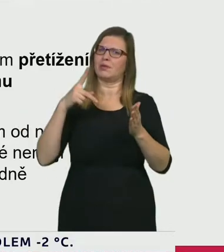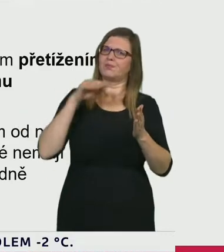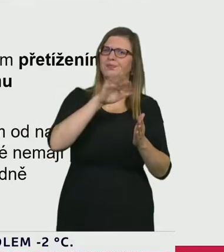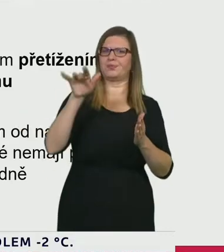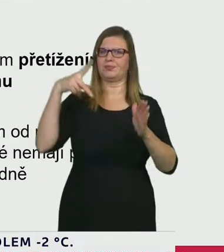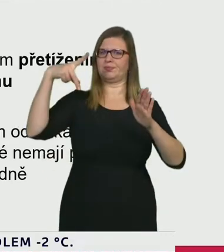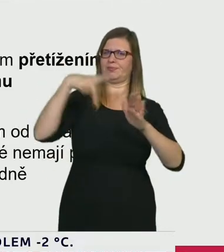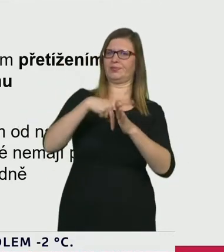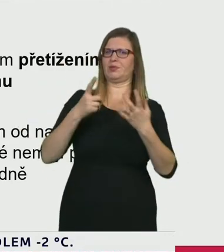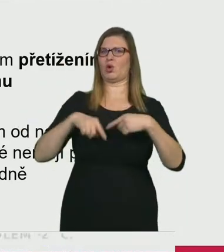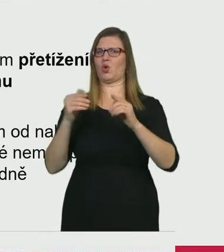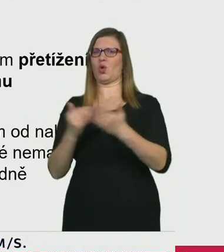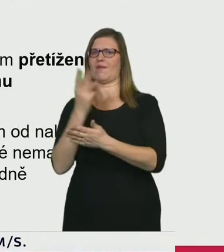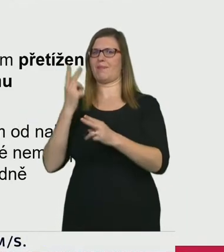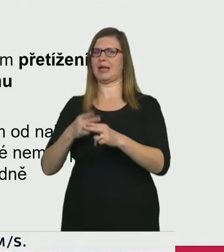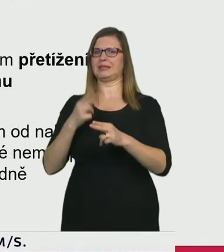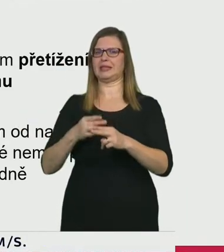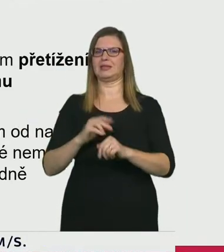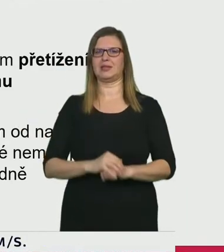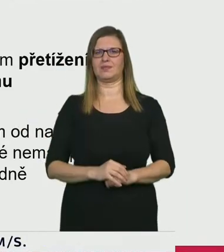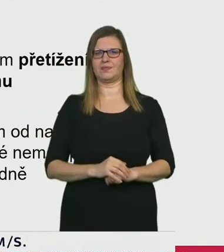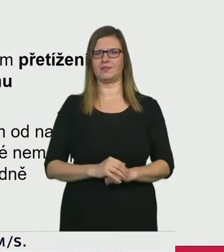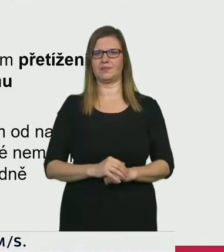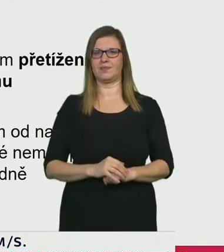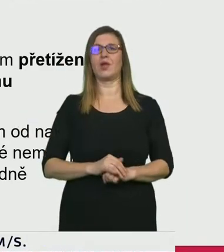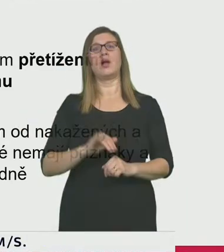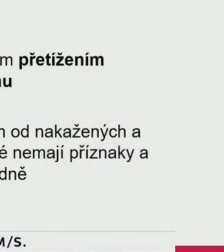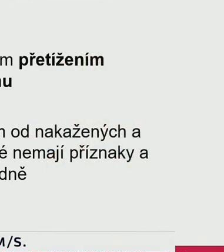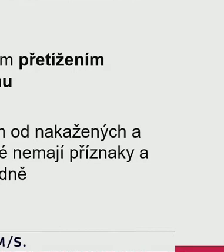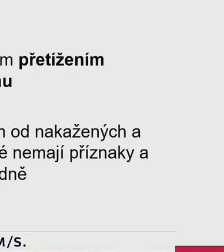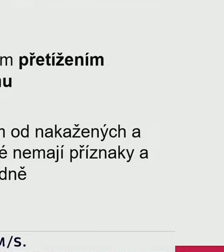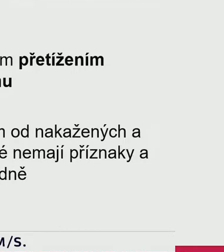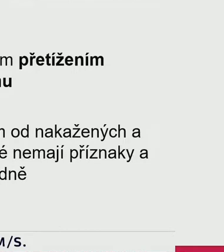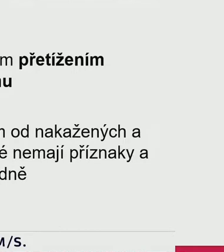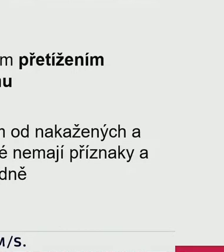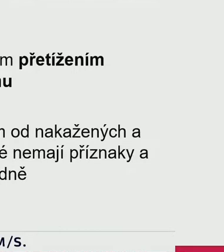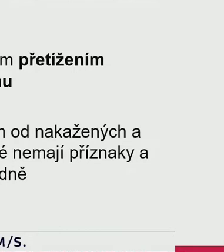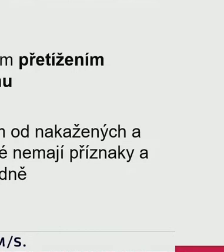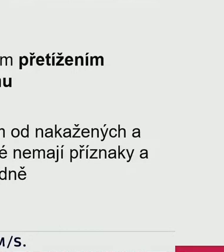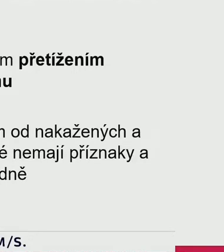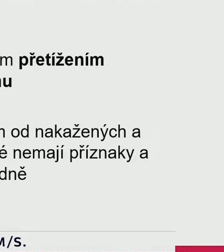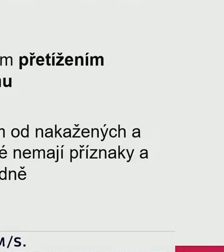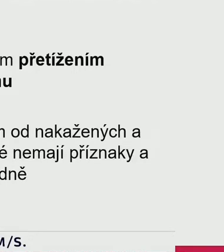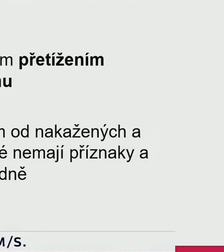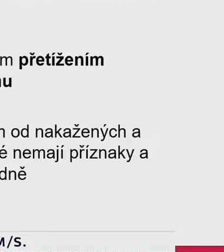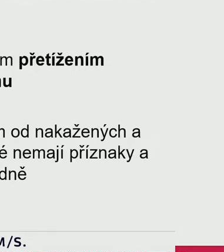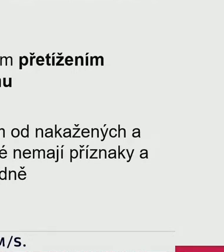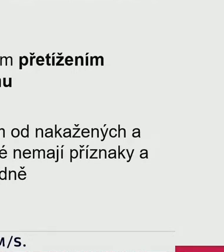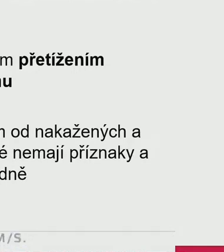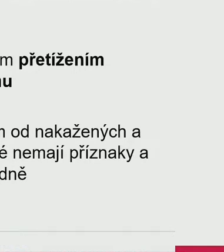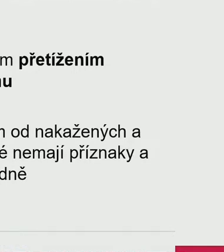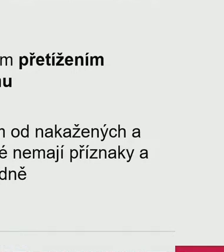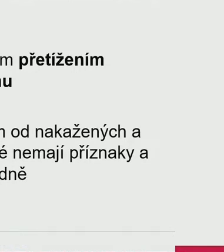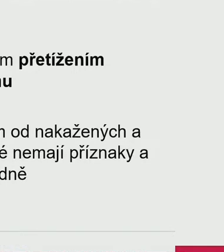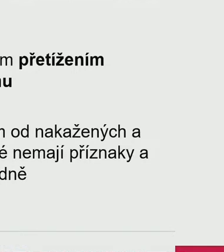To je nesmírně podstatné. Většina lidí, kteří předají infekci někomu druhému, to sami neví.